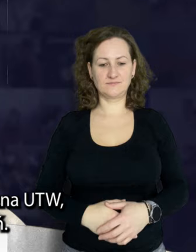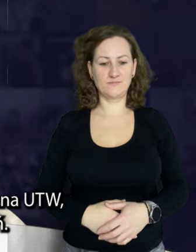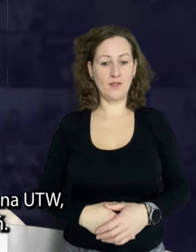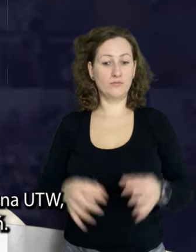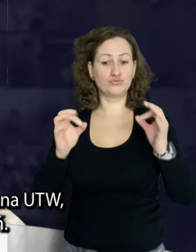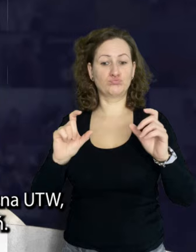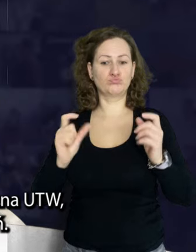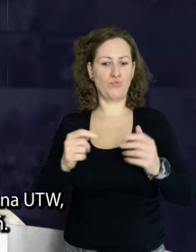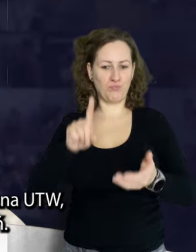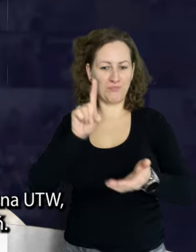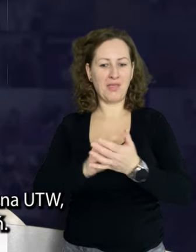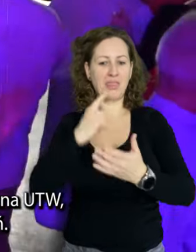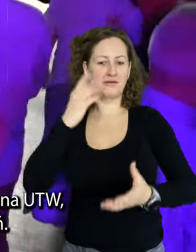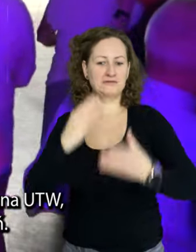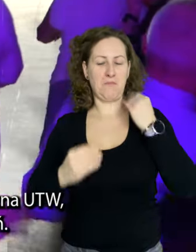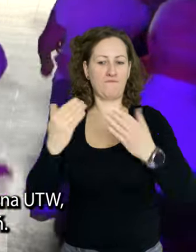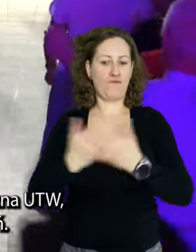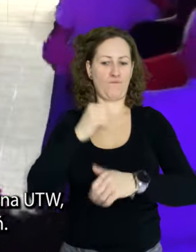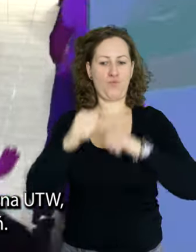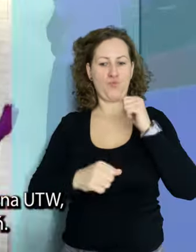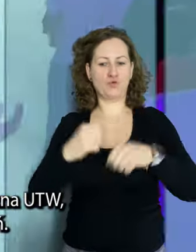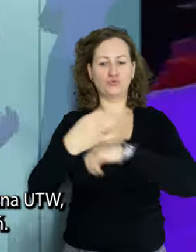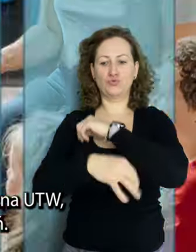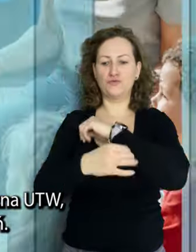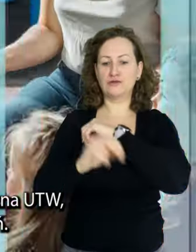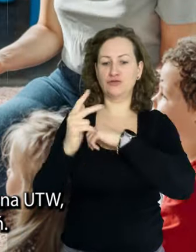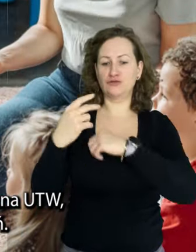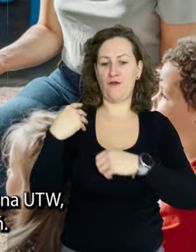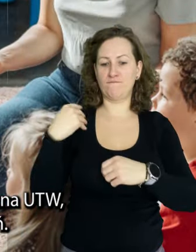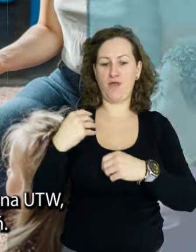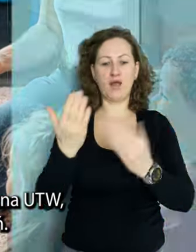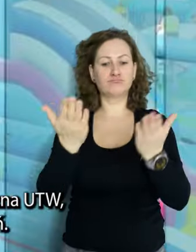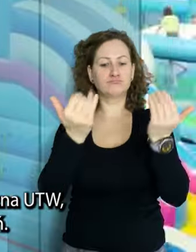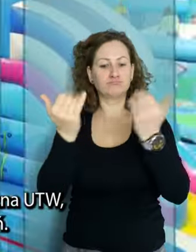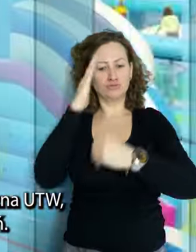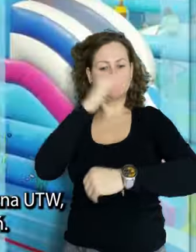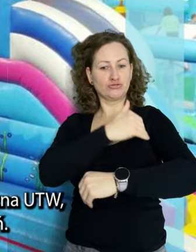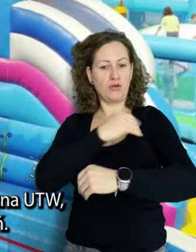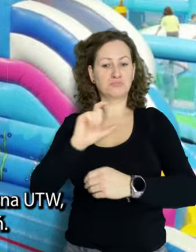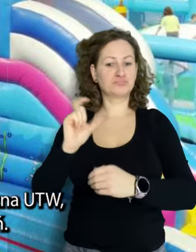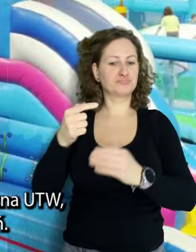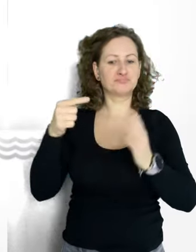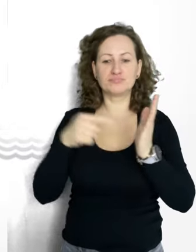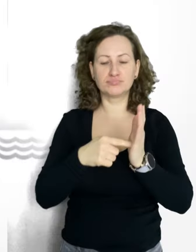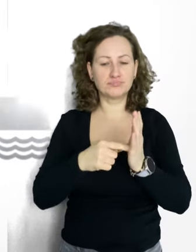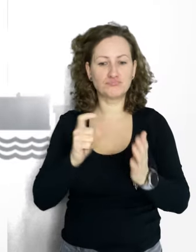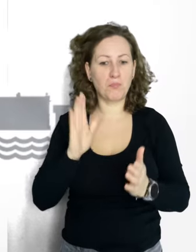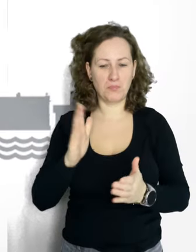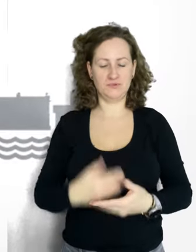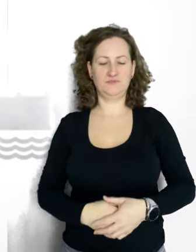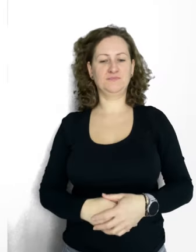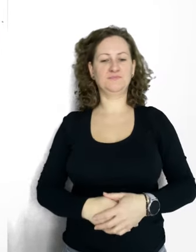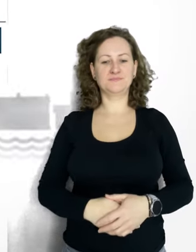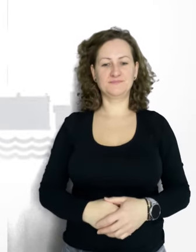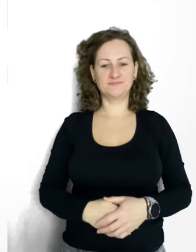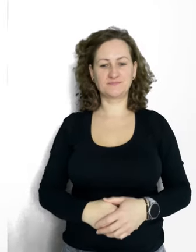W dzisiejszym wydaniu m.in. Udana zabawa noworoczna UTW, rekrutacja na rok szkolny, zapowiedzi wydarzeń. Muzyka